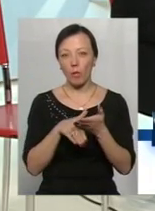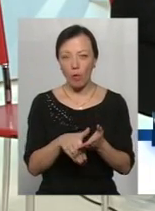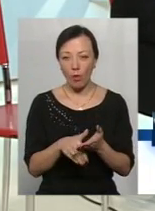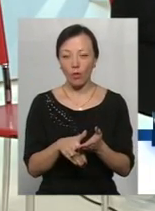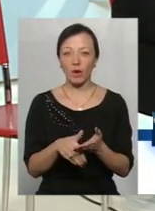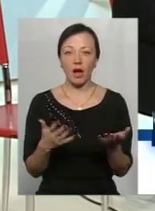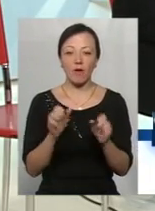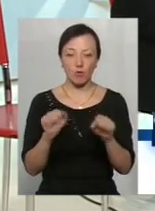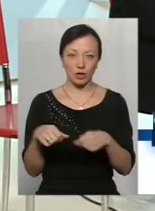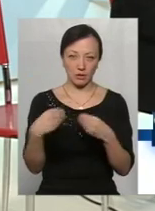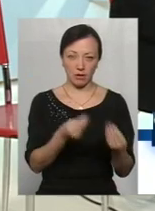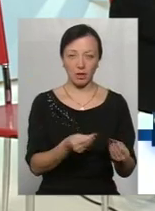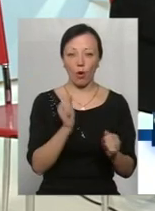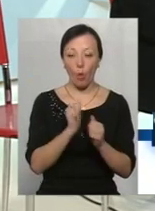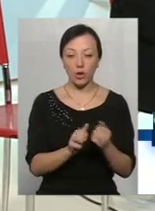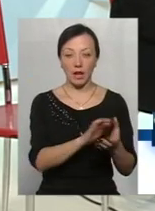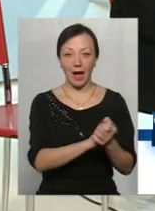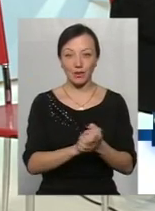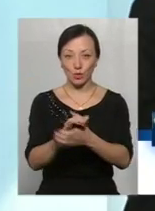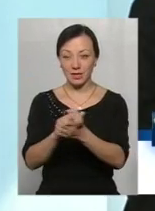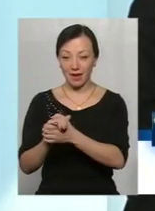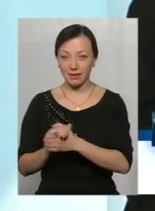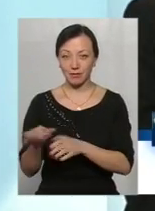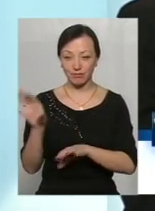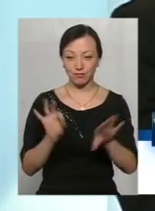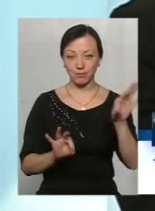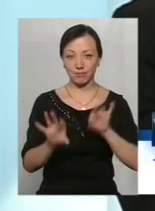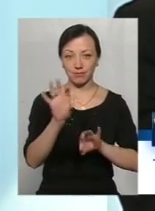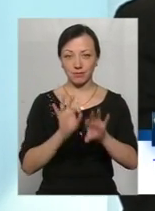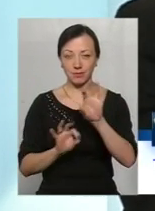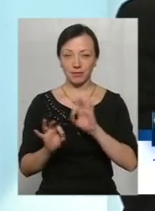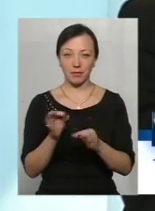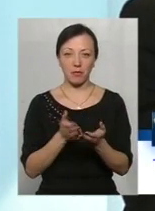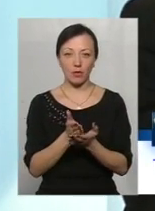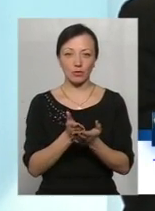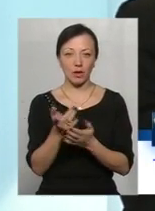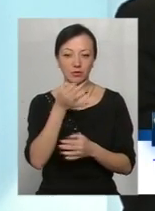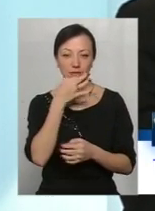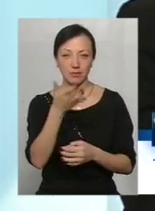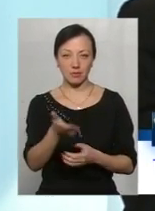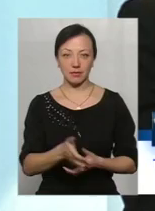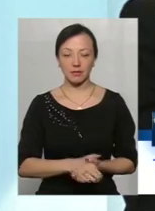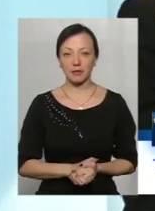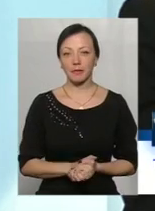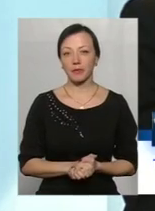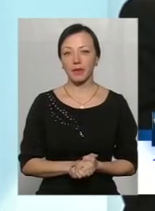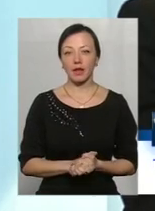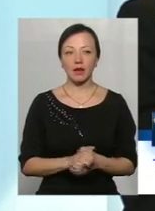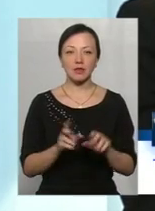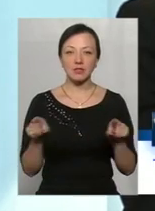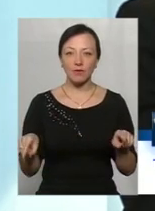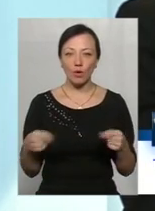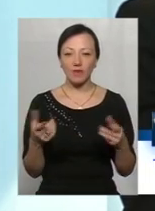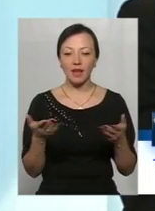асоціація здатна надавати. Кожна асоціація або створює, або принаймні намагається створювати якісь продукти для